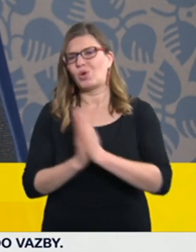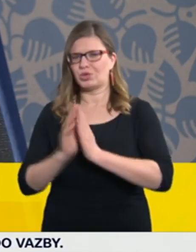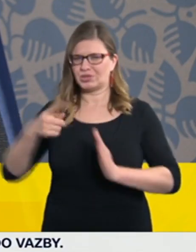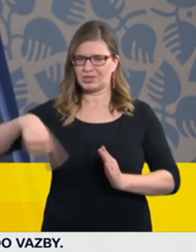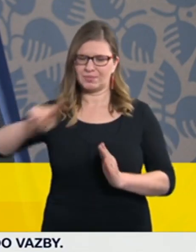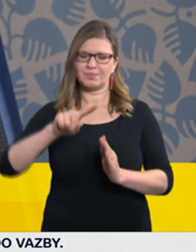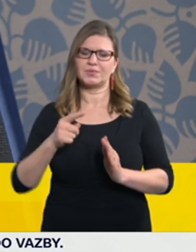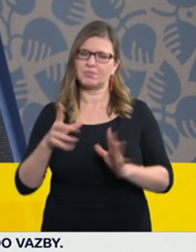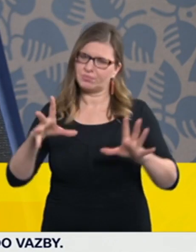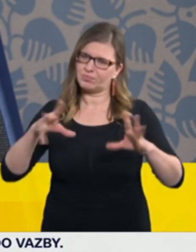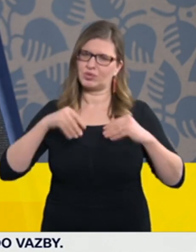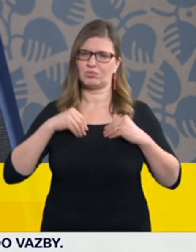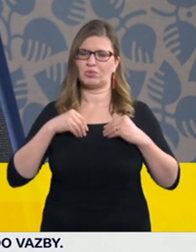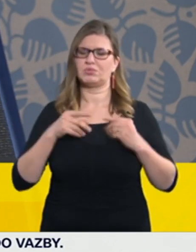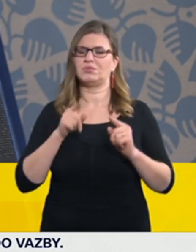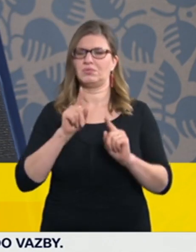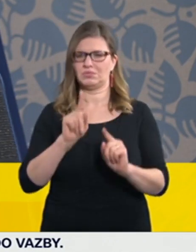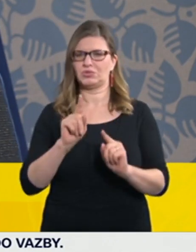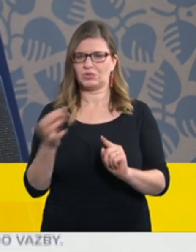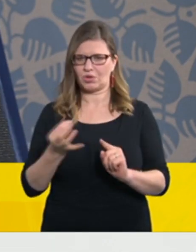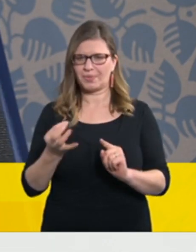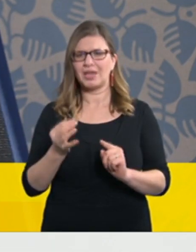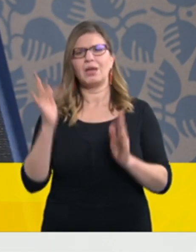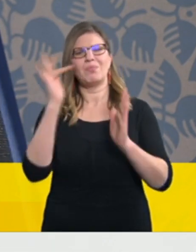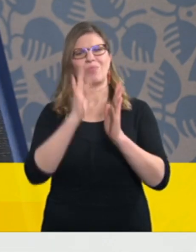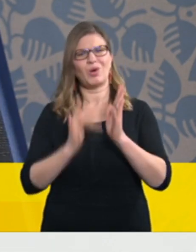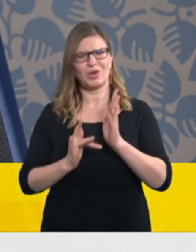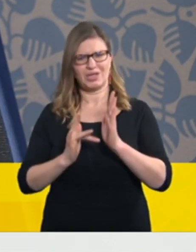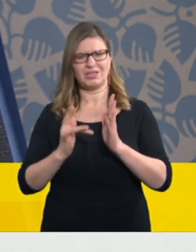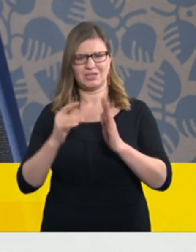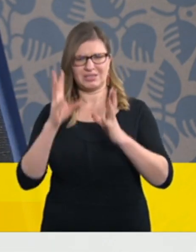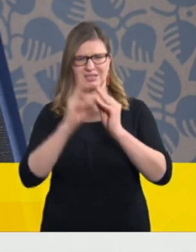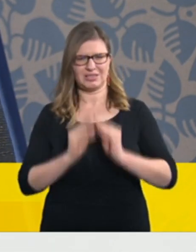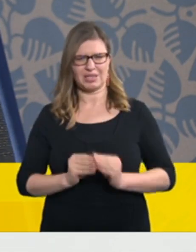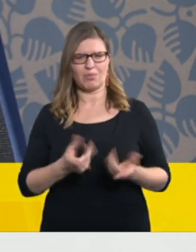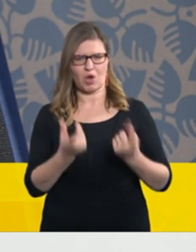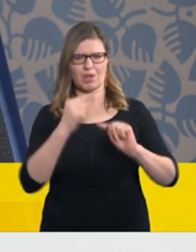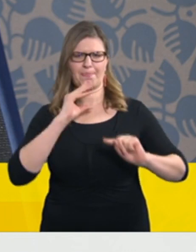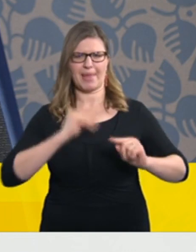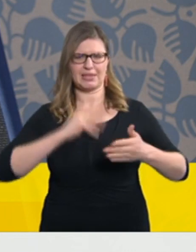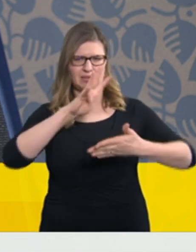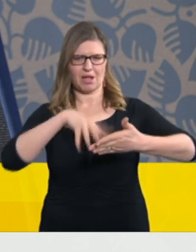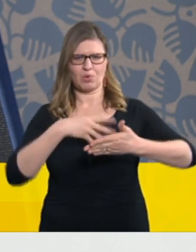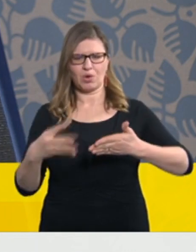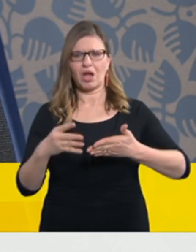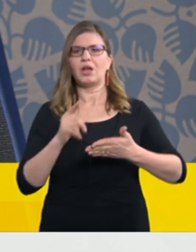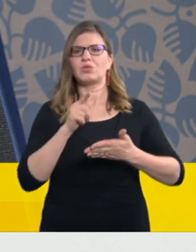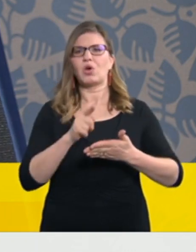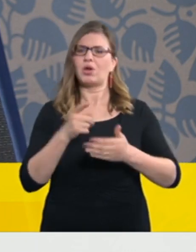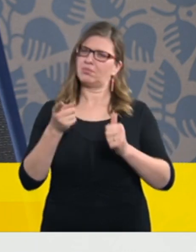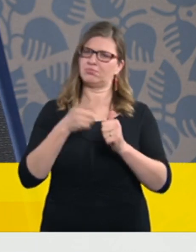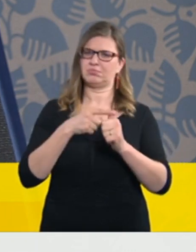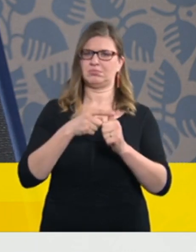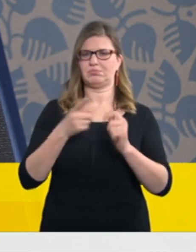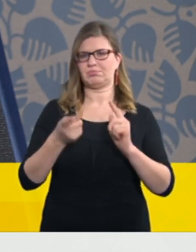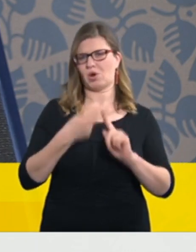že skórovací systém nebo skóre toho protiepidemického systému je jedním z několika parametrů. Je to vlastně ten,